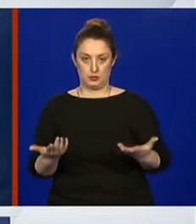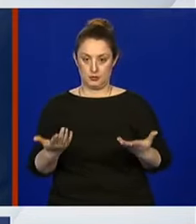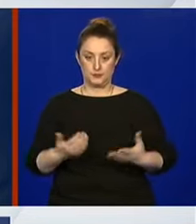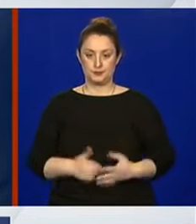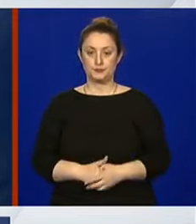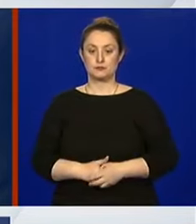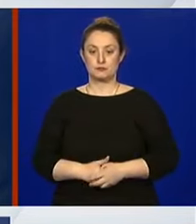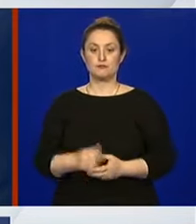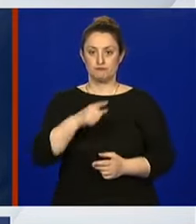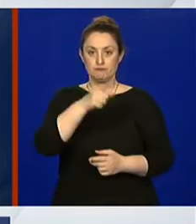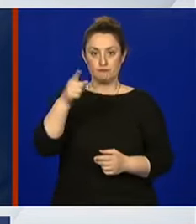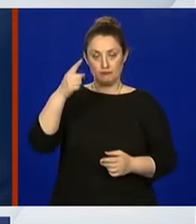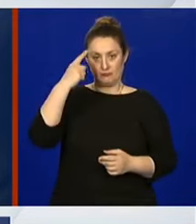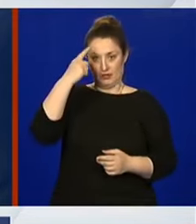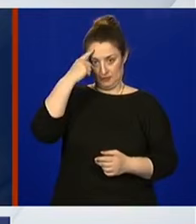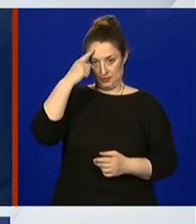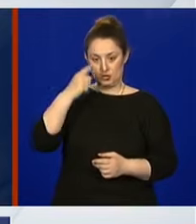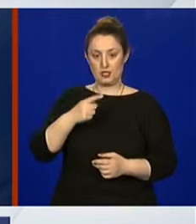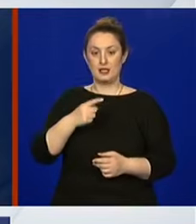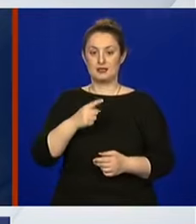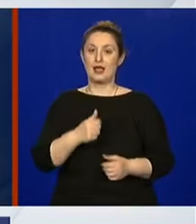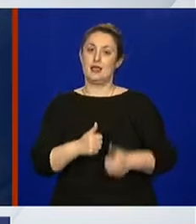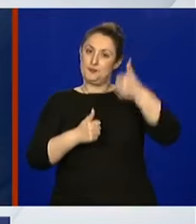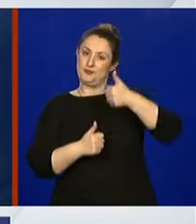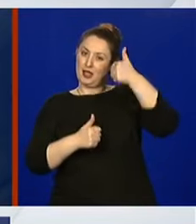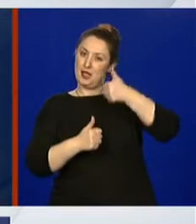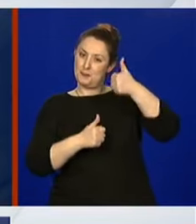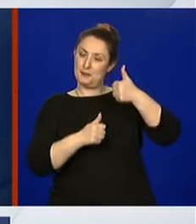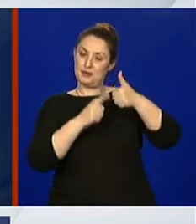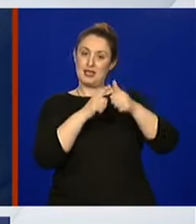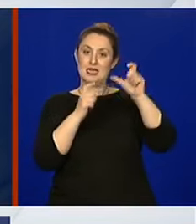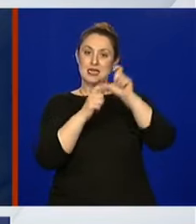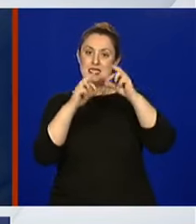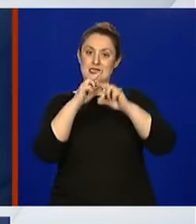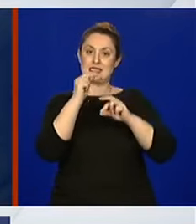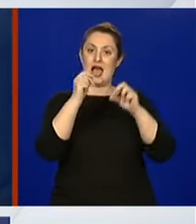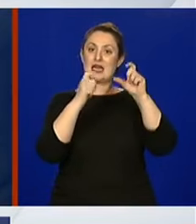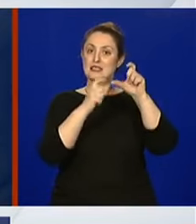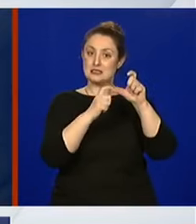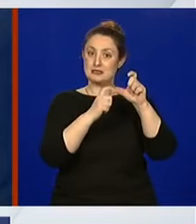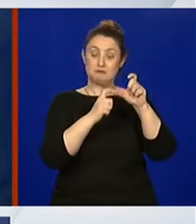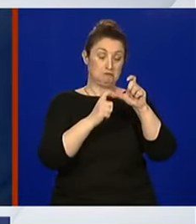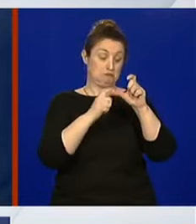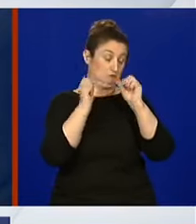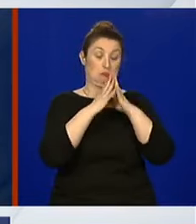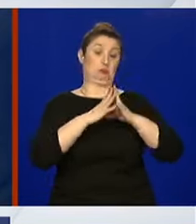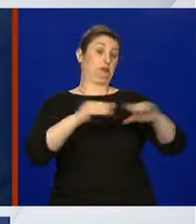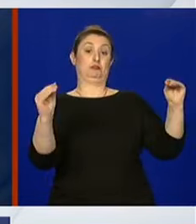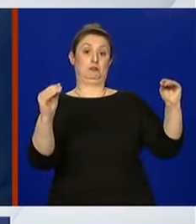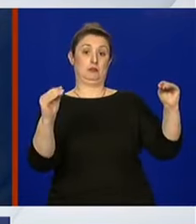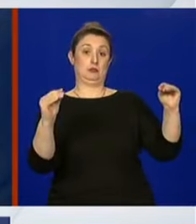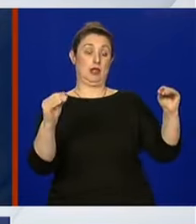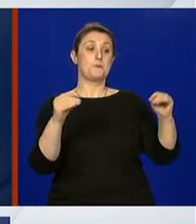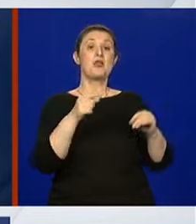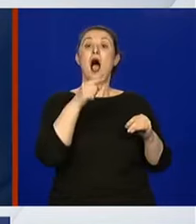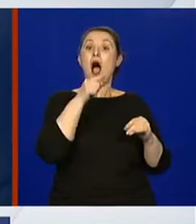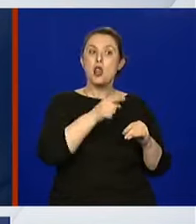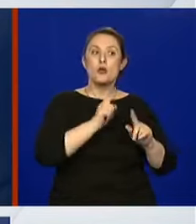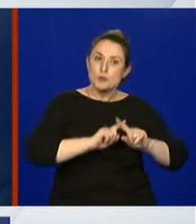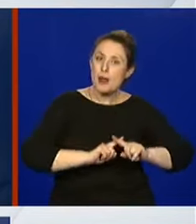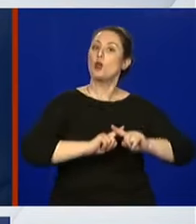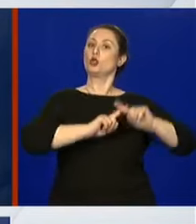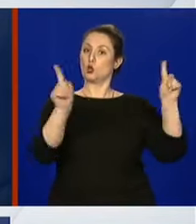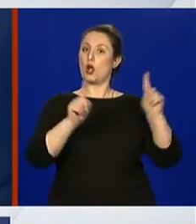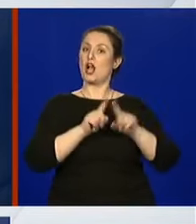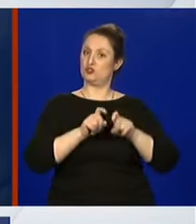Znate da je stariji brat od koronavirusa SARS iznenada nestao, ali to je bio virus koji je imao drugčije karakteristike